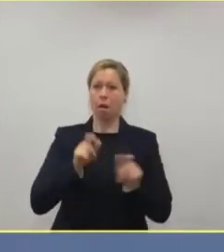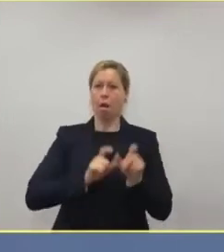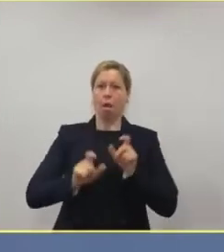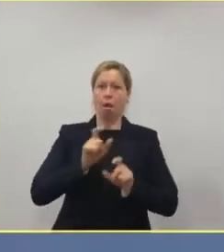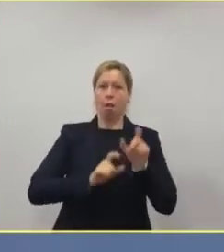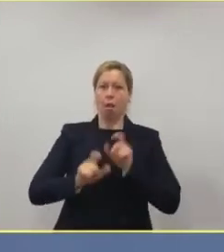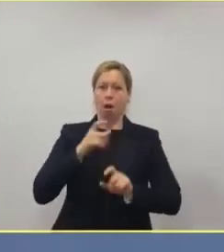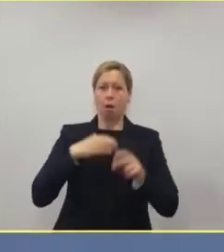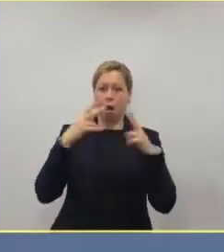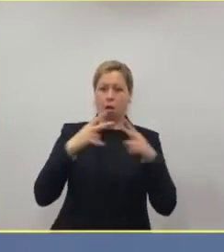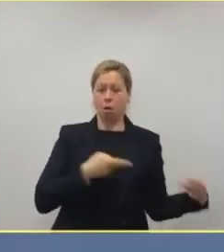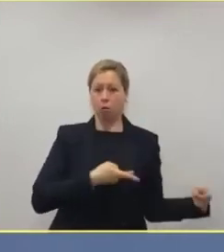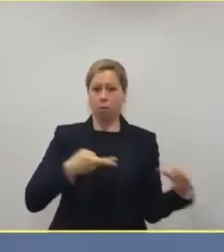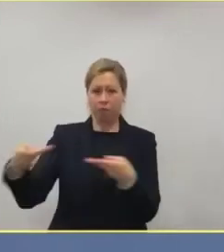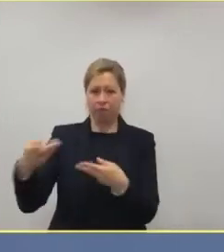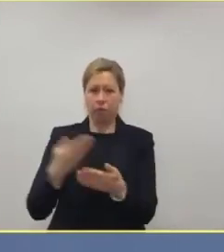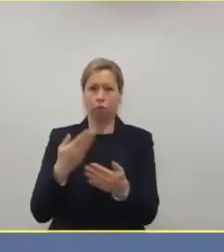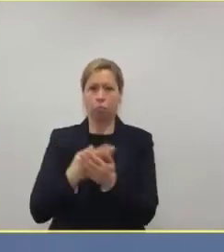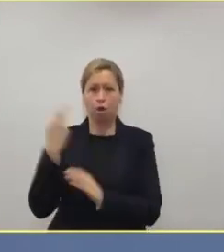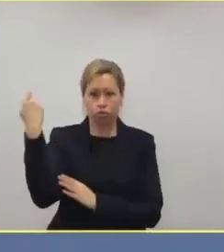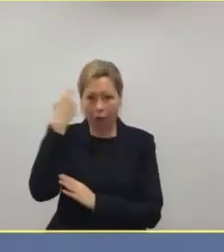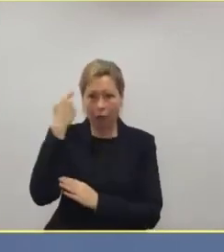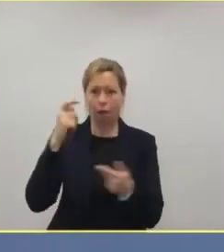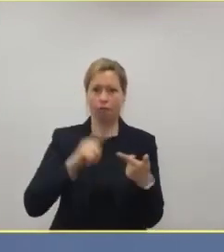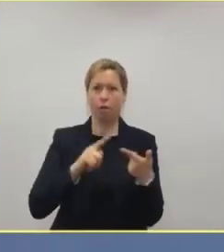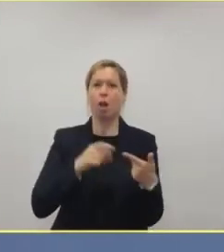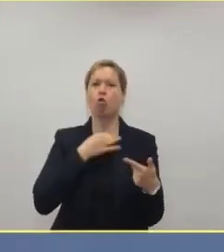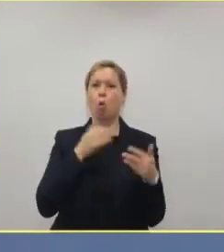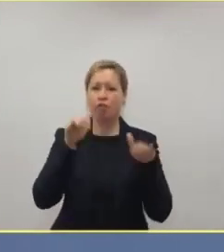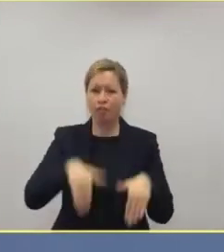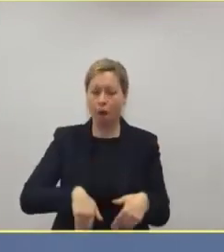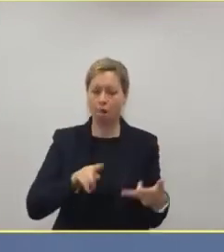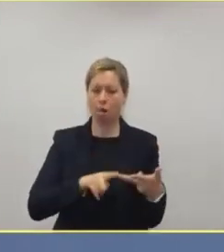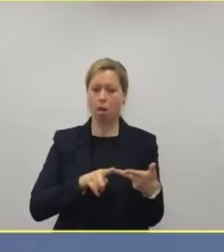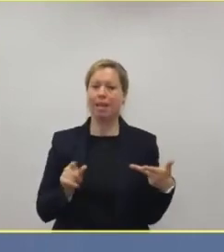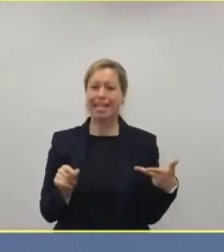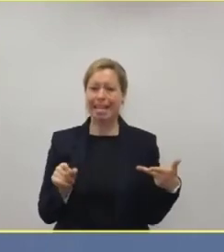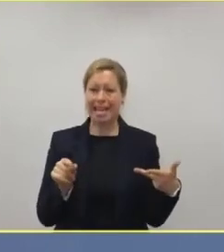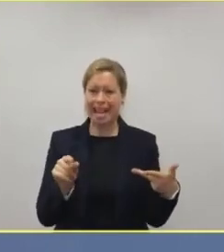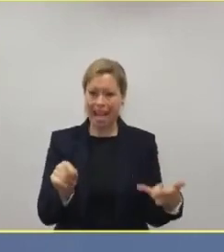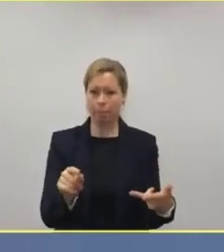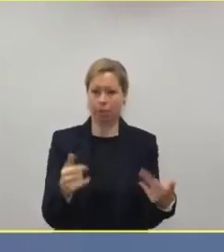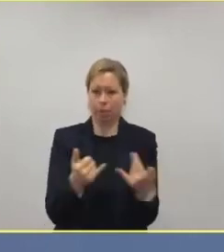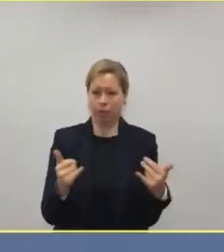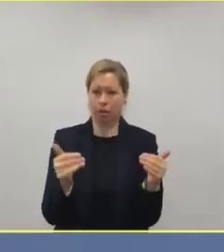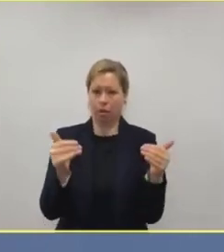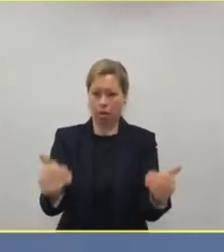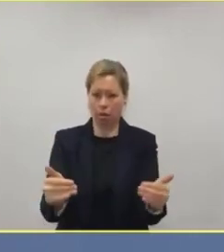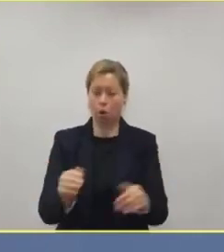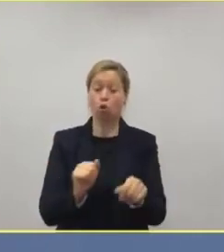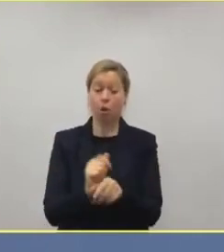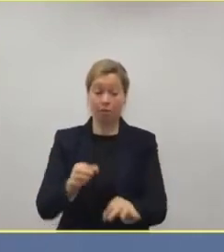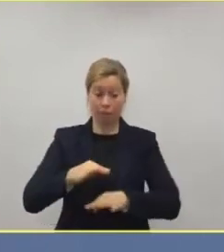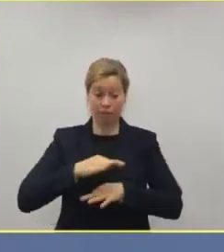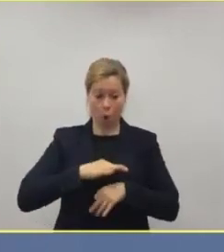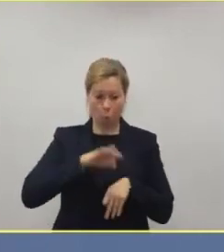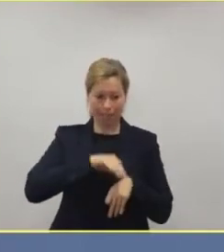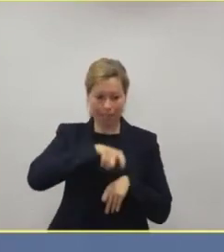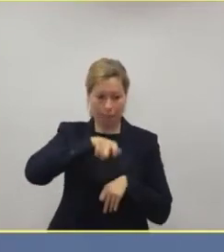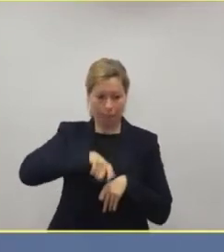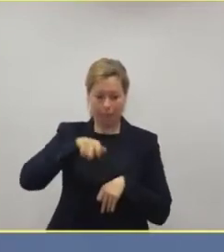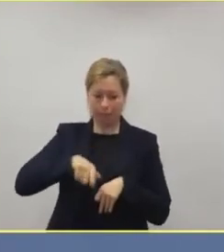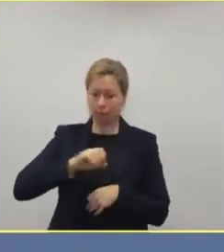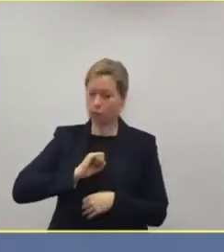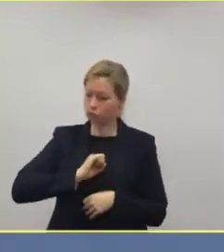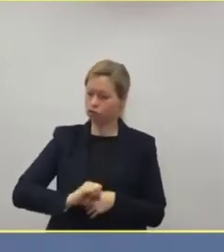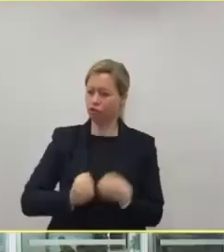Notfallpatienten. Und auch bei Patienten mit Krebs ist es halt eine unheimlich schwierige Frage für uns Mediziner. Wie schnell soll denn eine Operation erfolgen bei einem